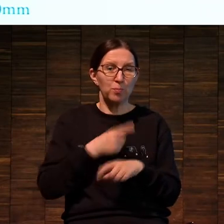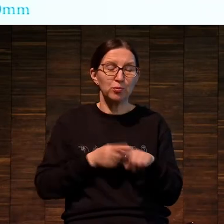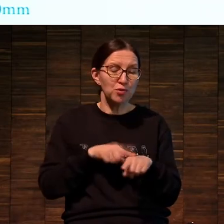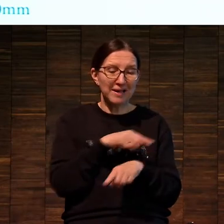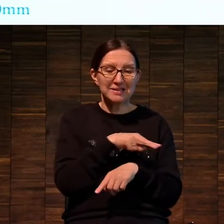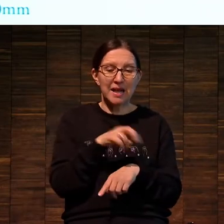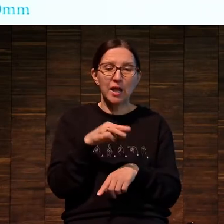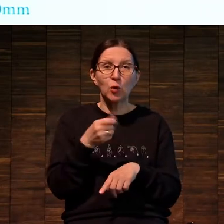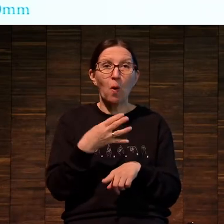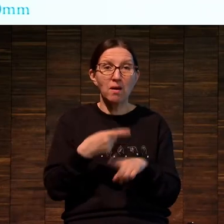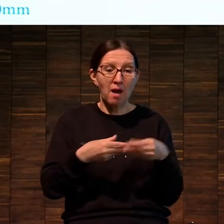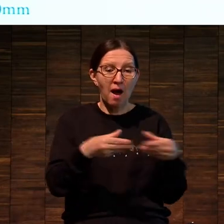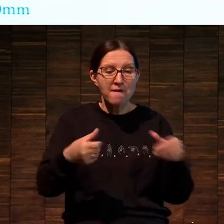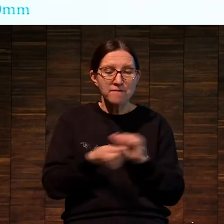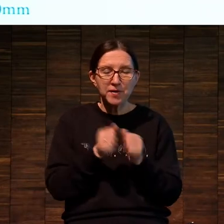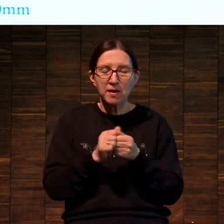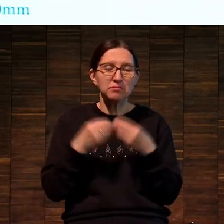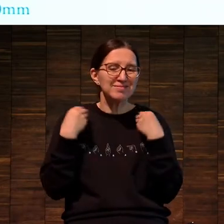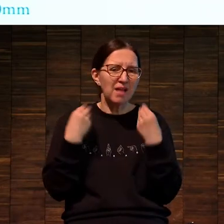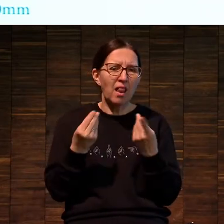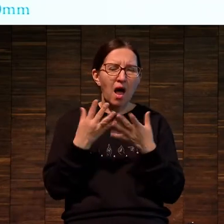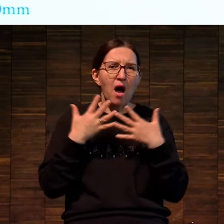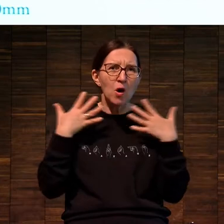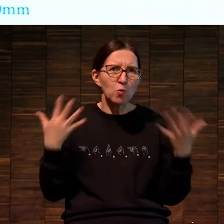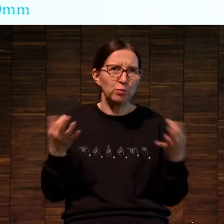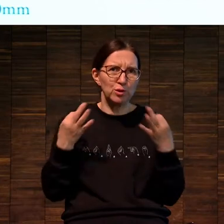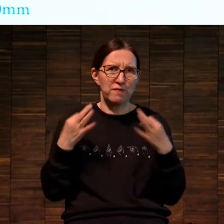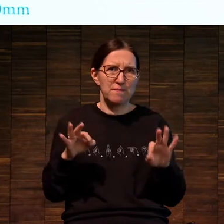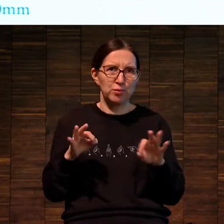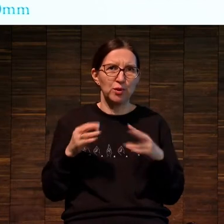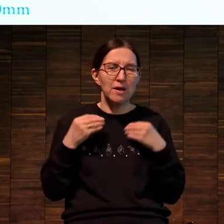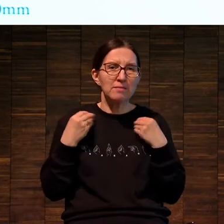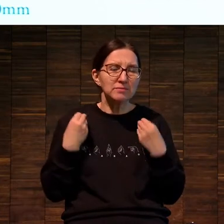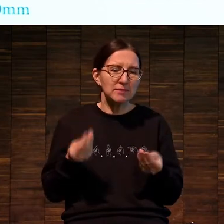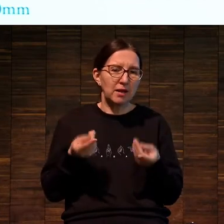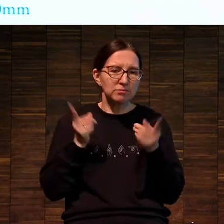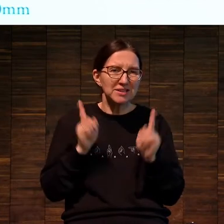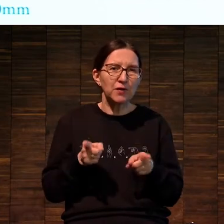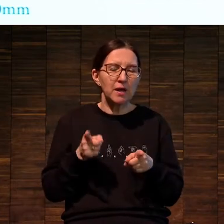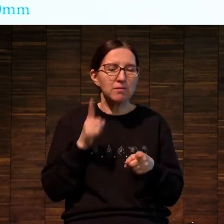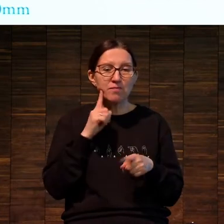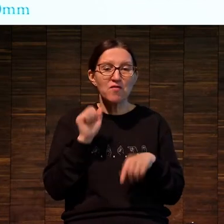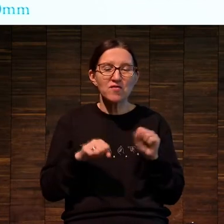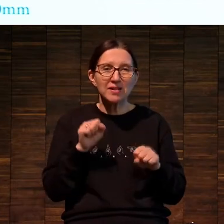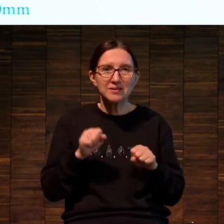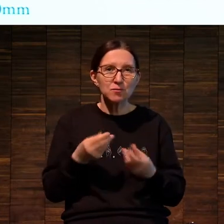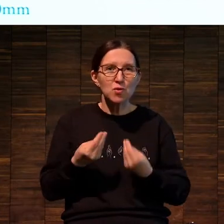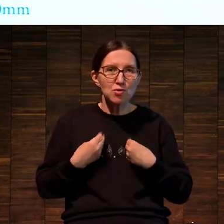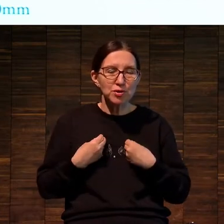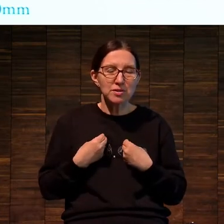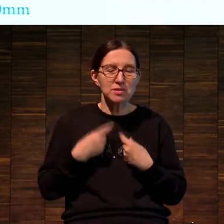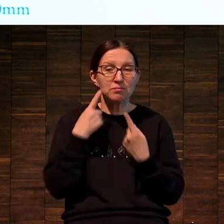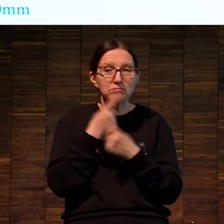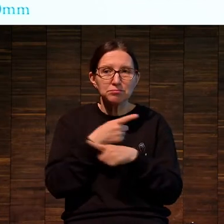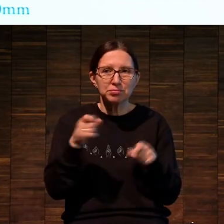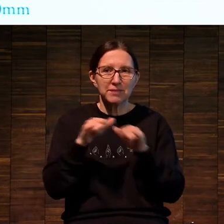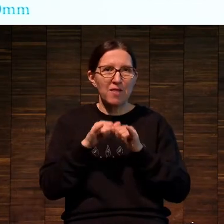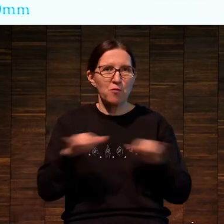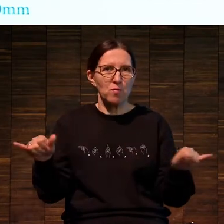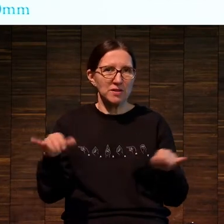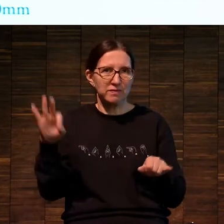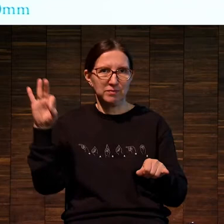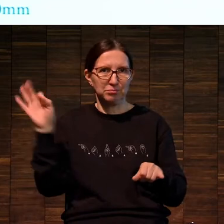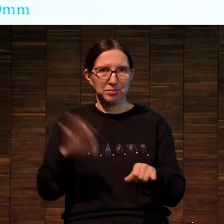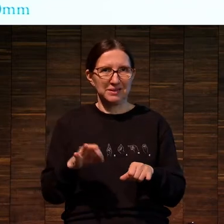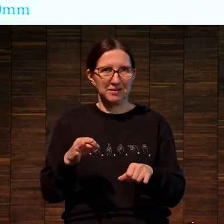дала огромную свободу. То есть литография послужила таким инструментом информатизации